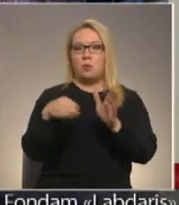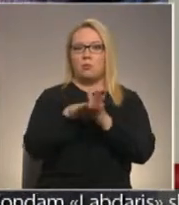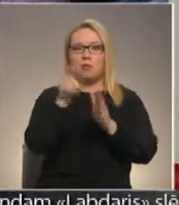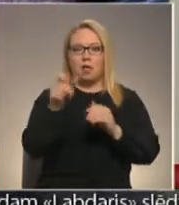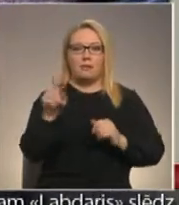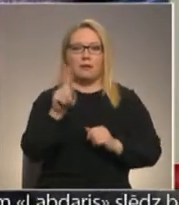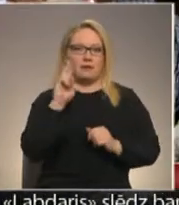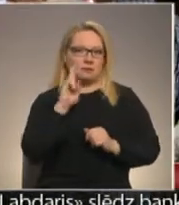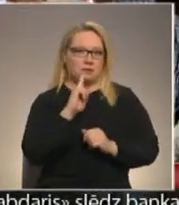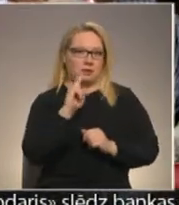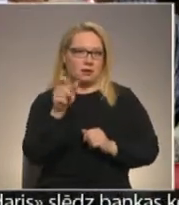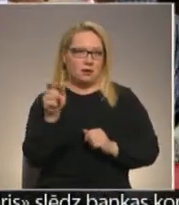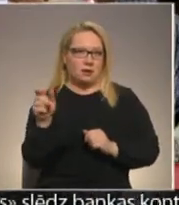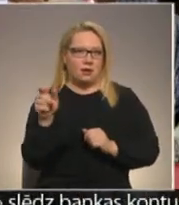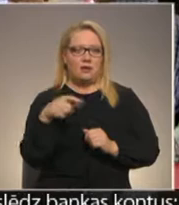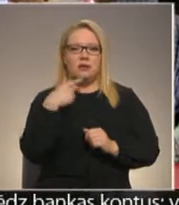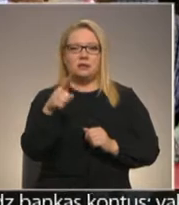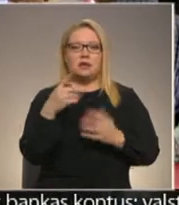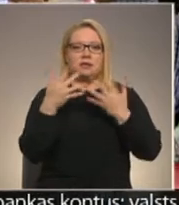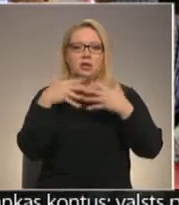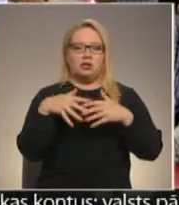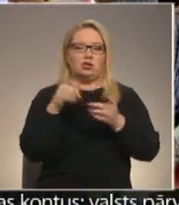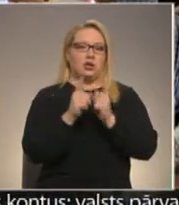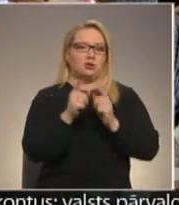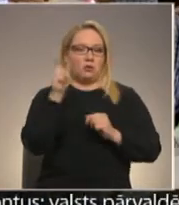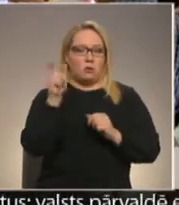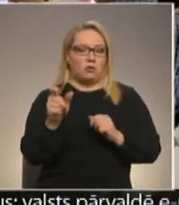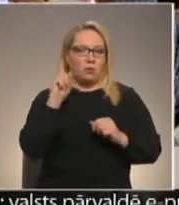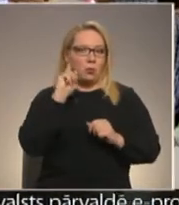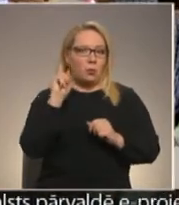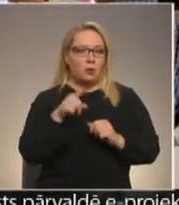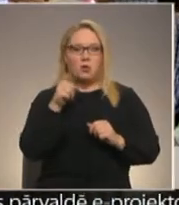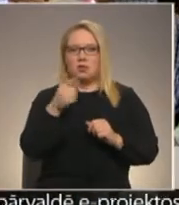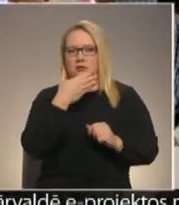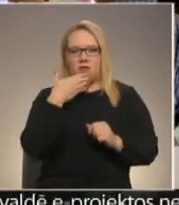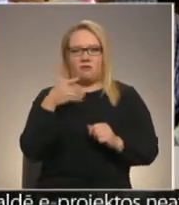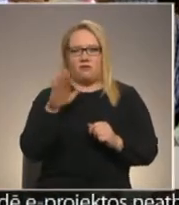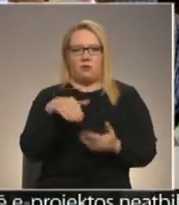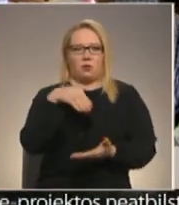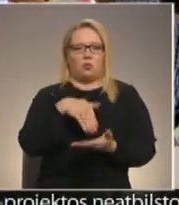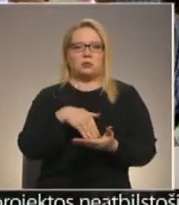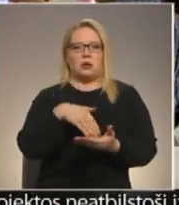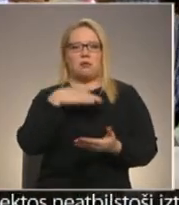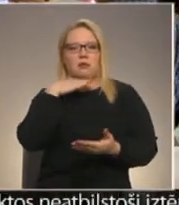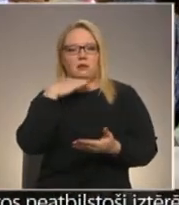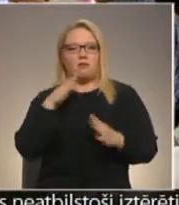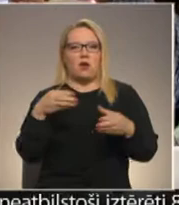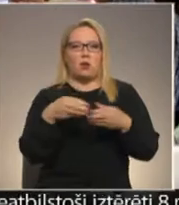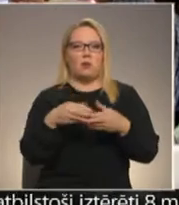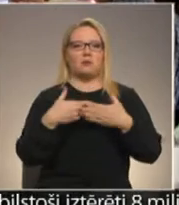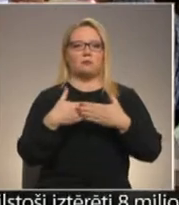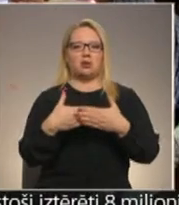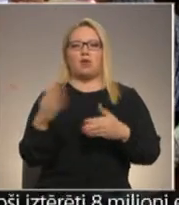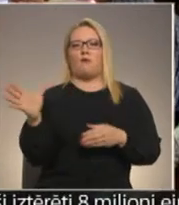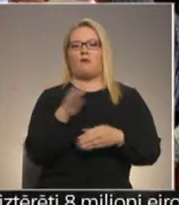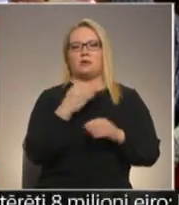ir nedzirdīgie. Tas ir sarežģītāk skolotājiem, protams, jo tas nav tā, ka tu var nostāties klases, vešinīgi ganījumā grupas priekšā